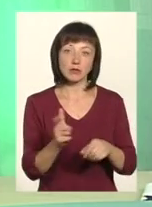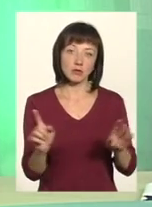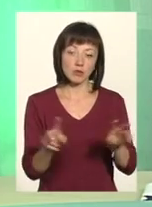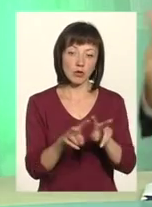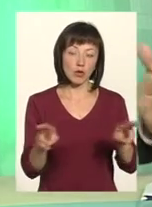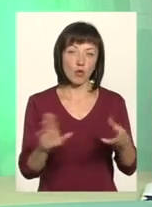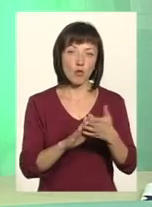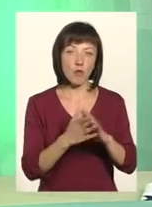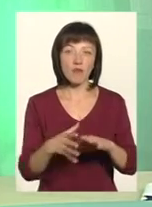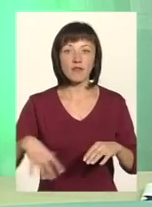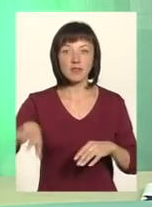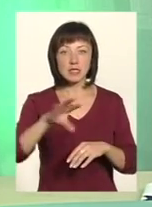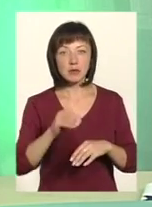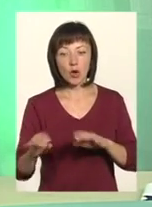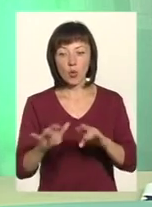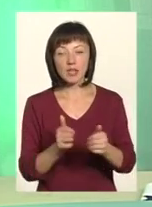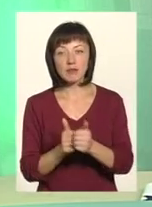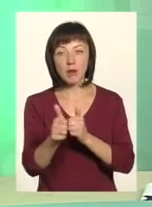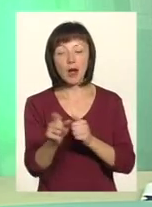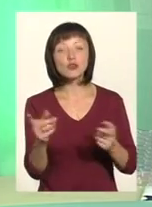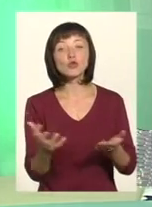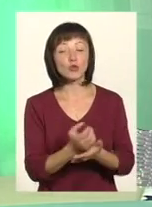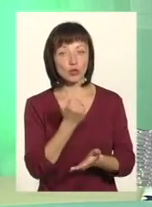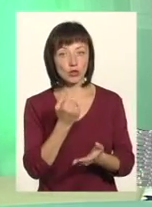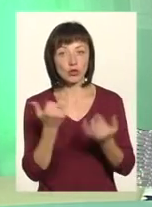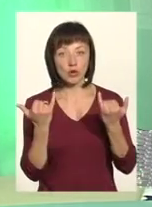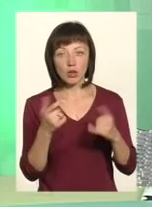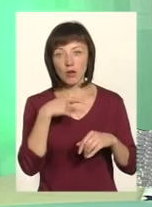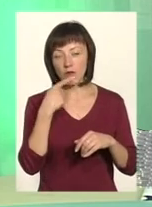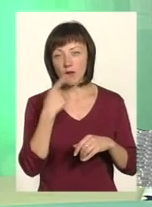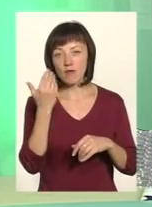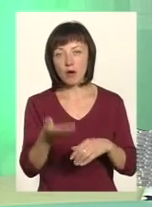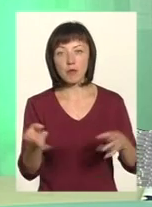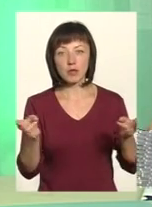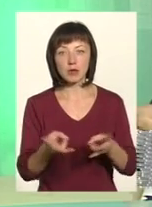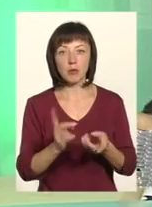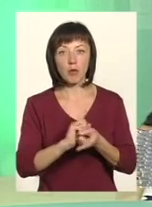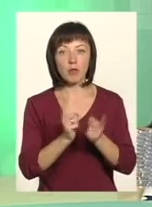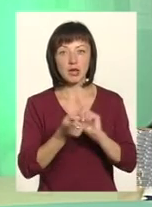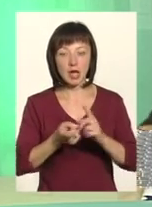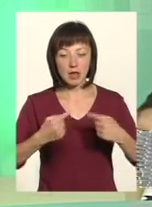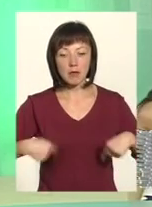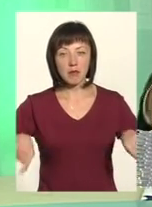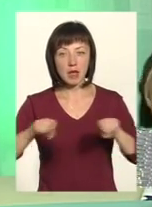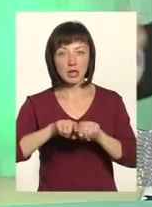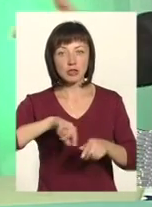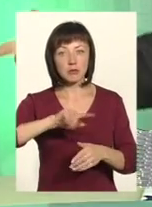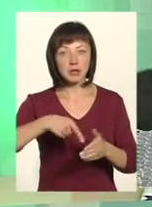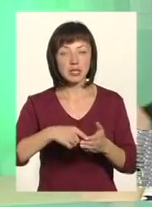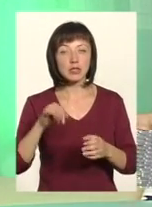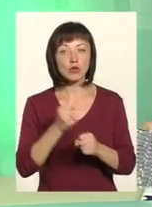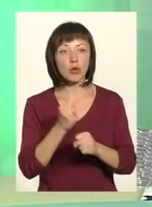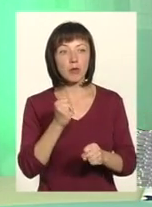одинакових умовах всім йти вперед. Але, що вийшло? Сьогодні говорить, вам потрібно помінять межі міста і